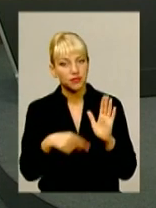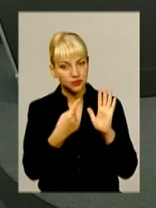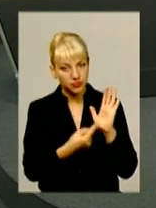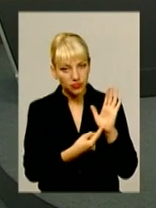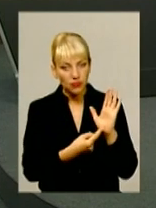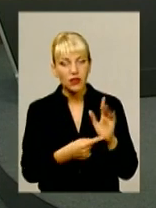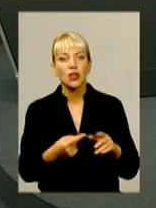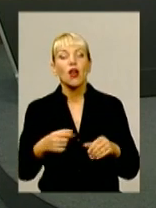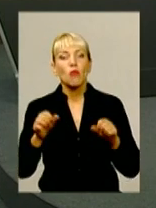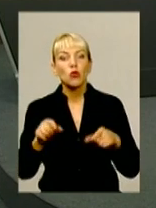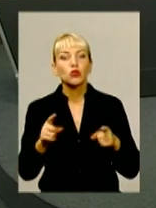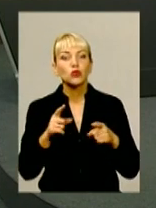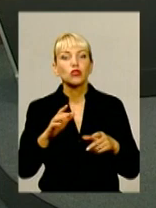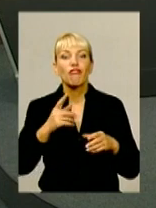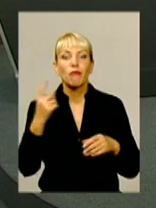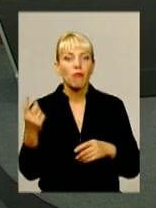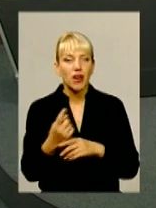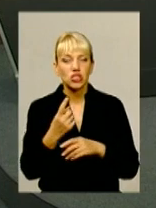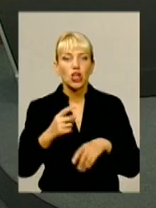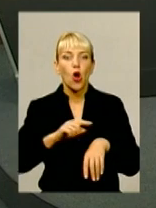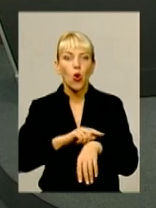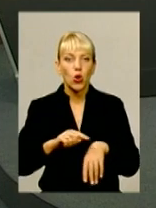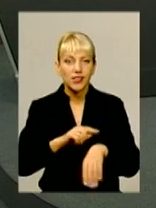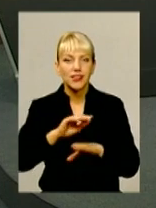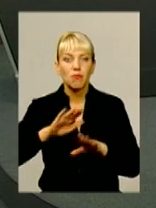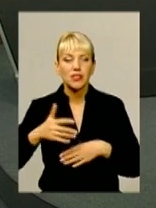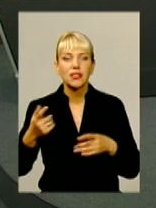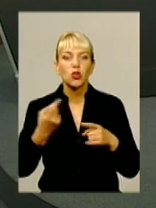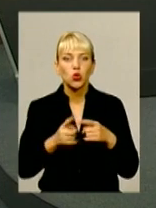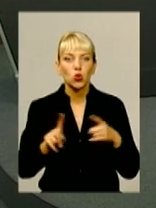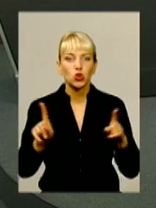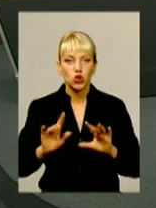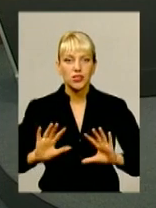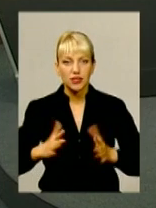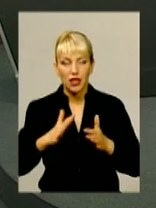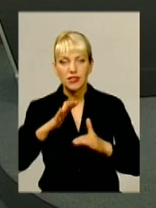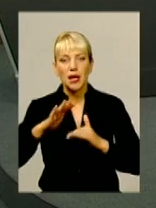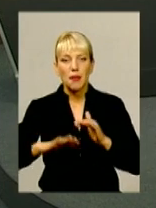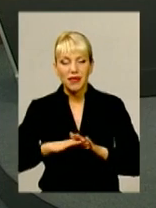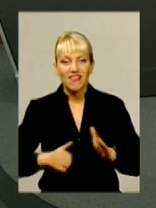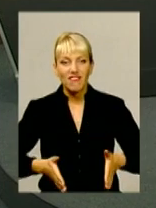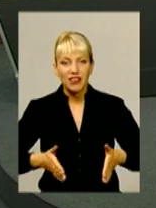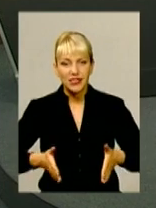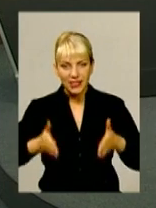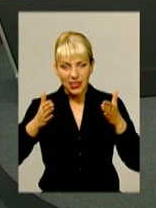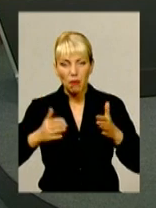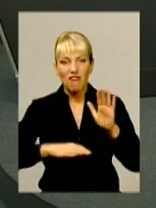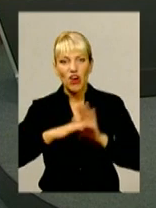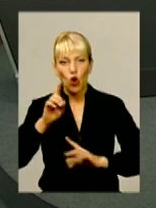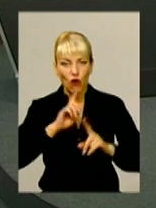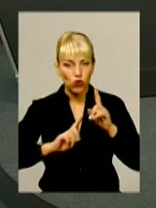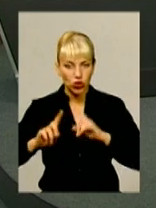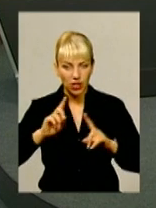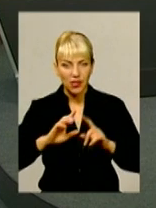перші години після цього, що сталося під Верховною Радою, уже представник влади, тобто міністр внутрішніх справ Аваков,